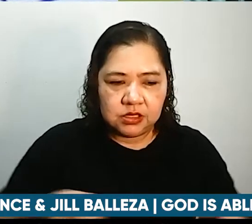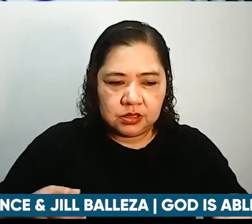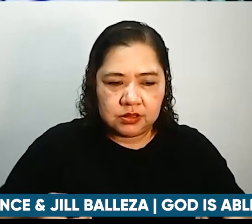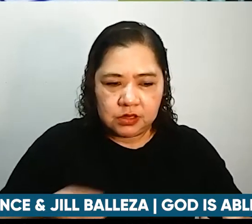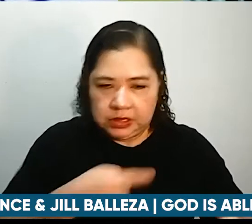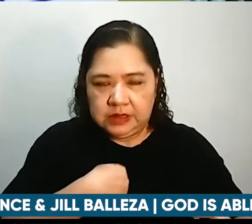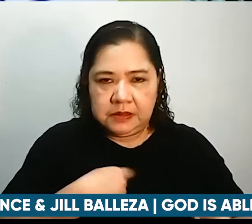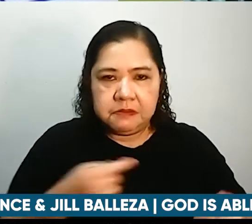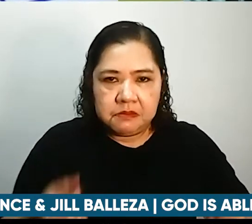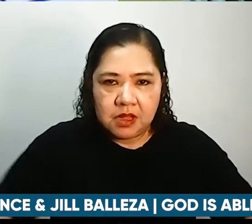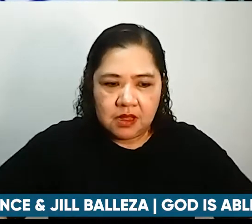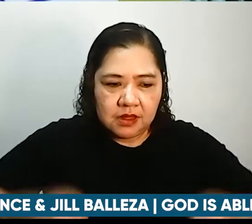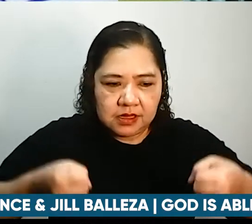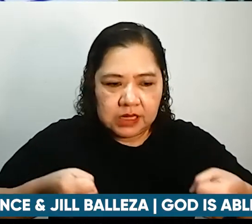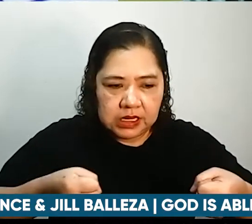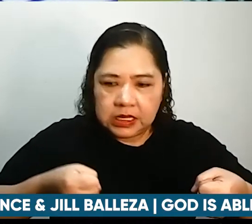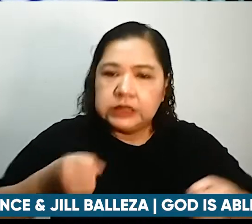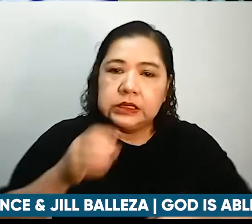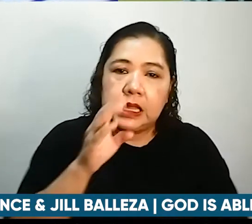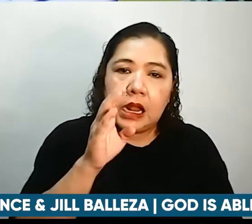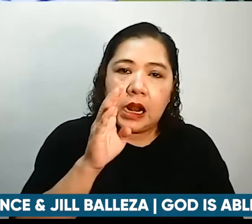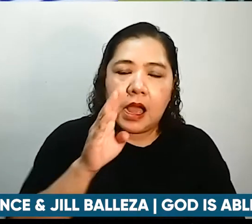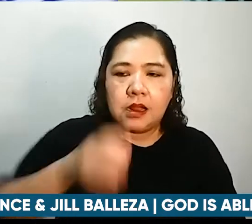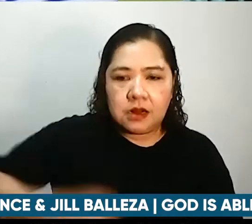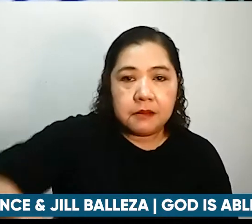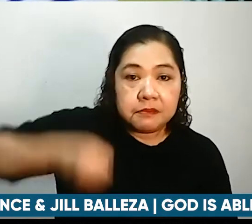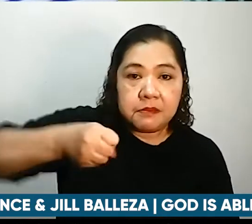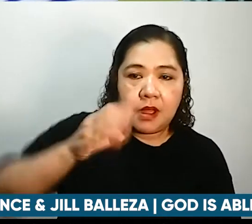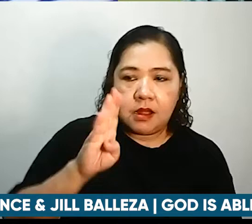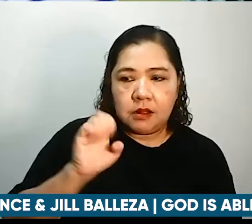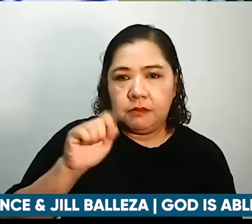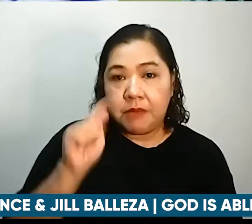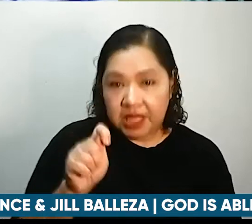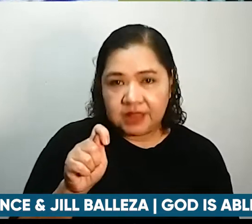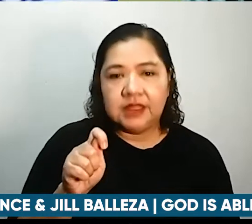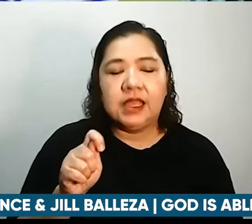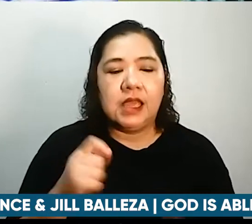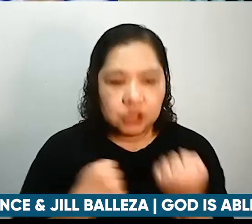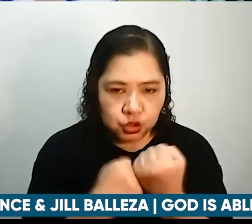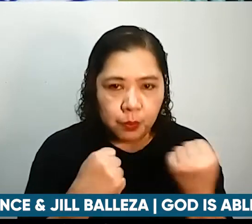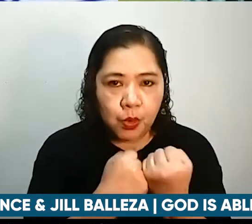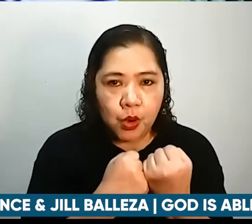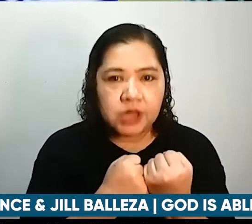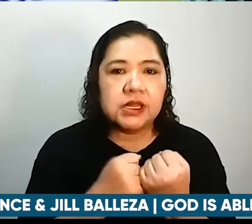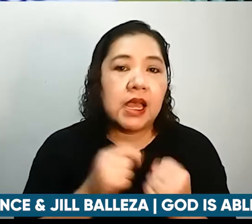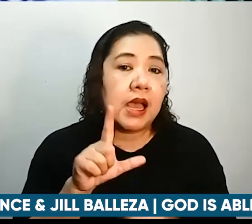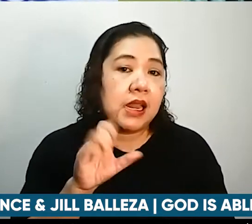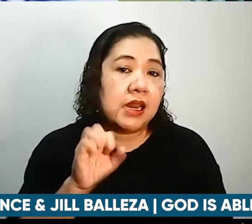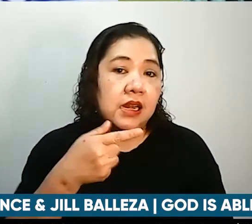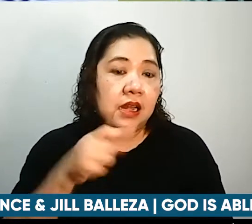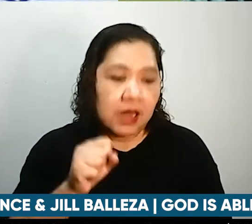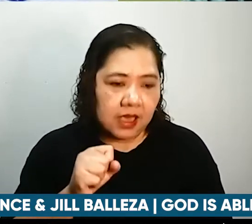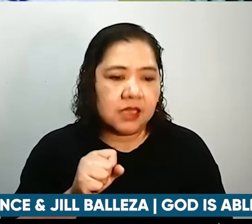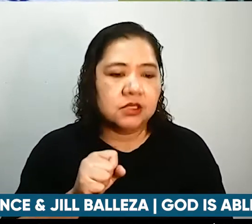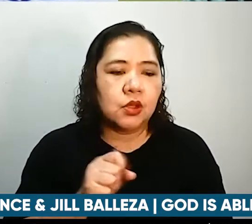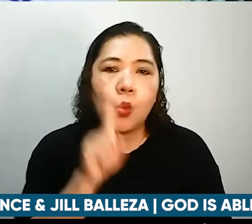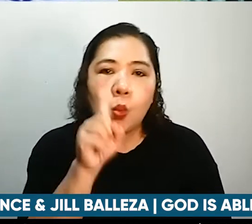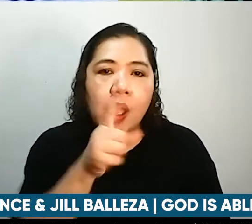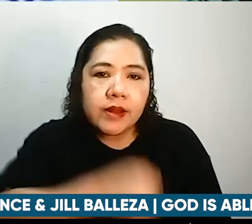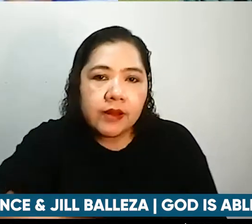ko siya doon lang sa belt ko ang buhat and then yung support ay nasa legs and then pagka isang pull ko sa kanya